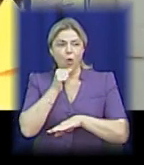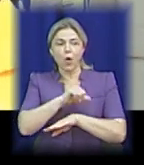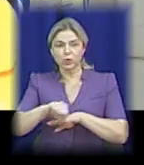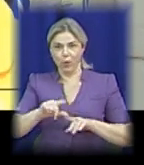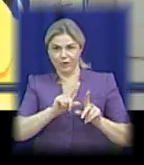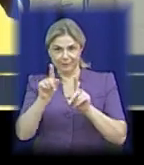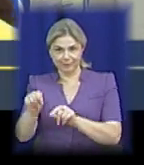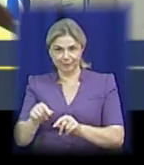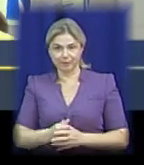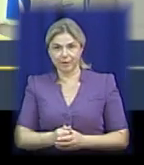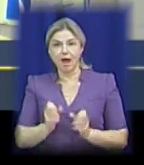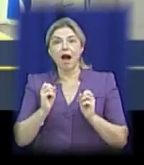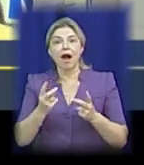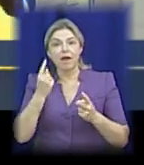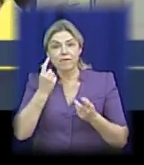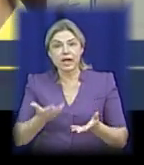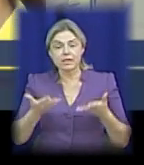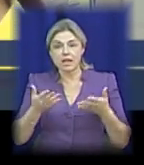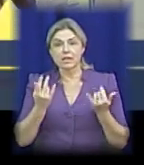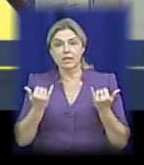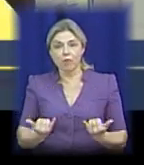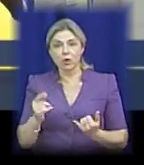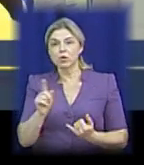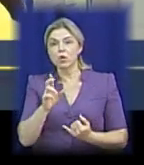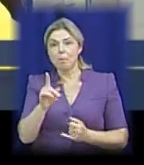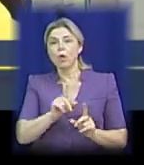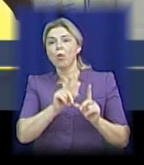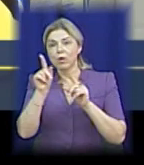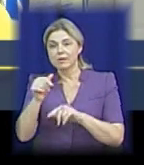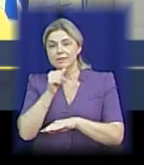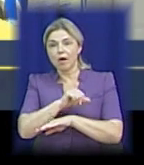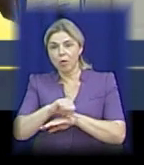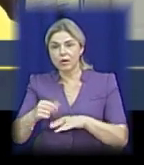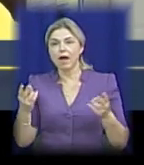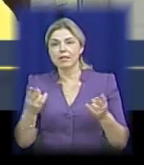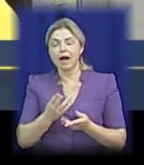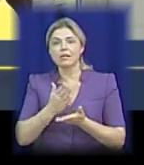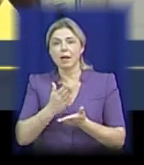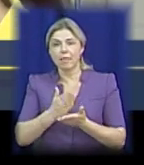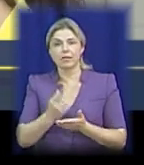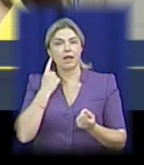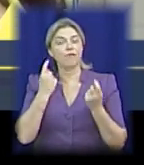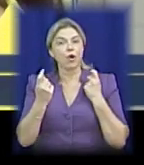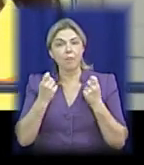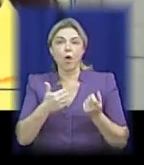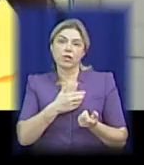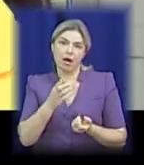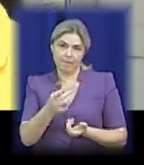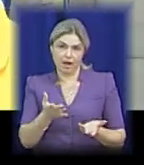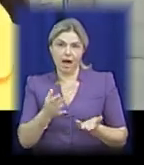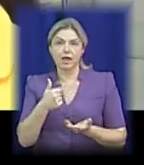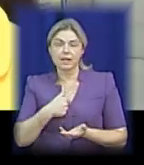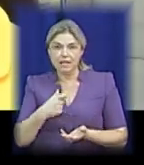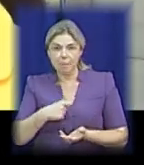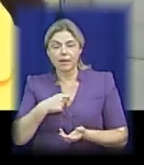виявилось на сьогоднішній день, для того, щоб поїхати за кордон, необхідно мати деяку інформацію хоча б. Я для